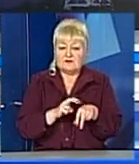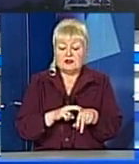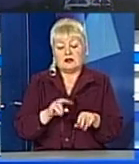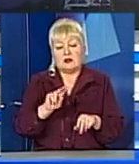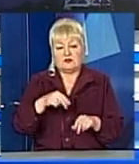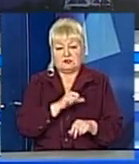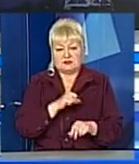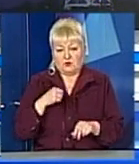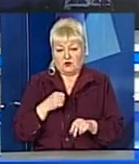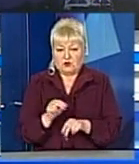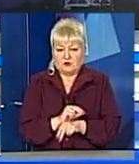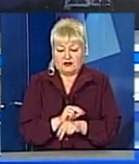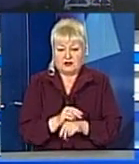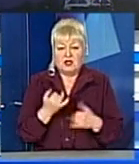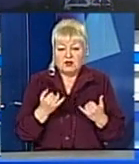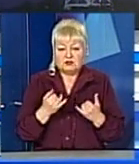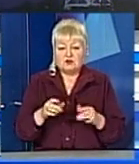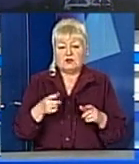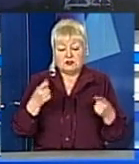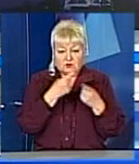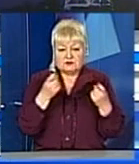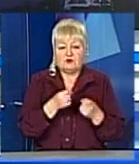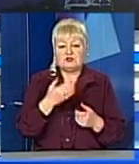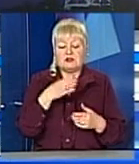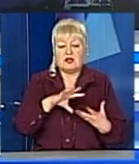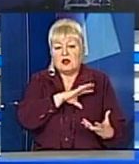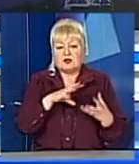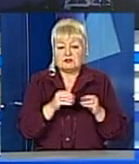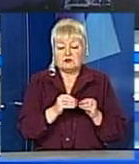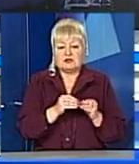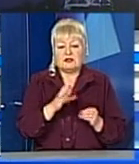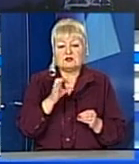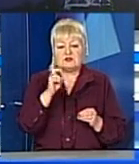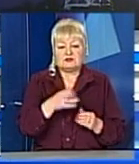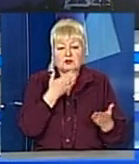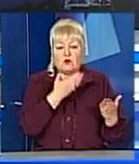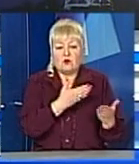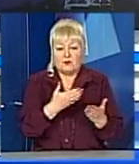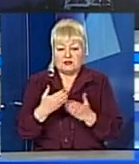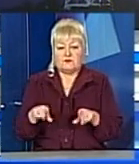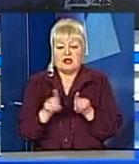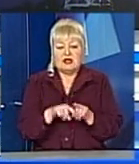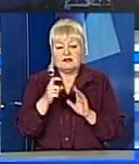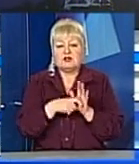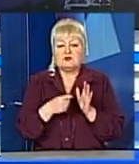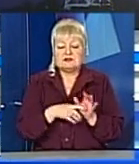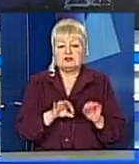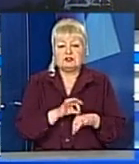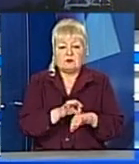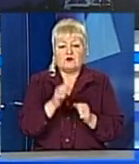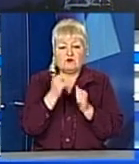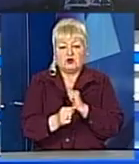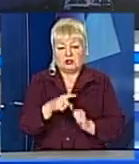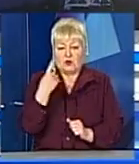самолікуванню. Сьогодні озвучили результати соціологічного опитування «Індекс здоров'я». Таке дослідження проводили в кожній